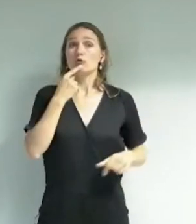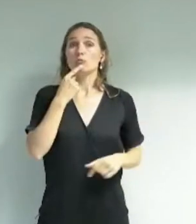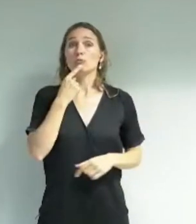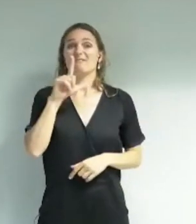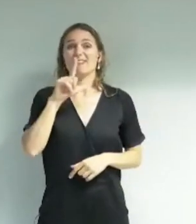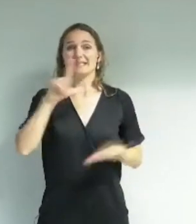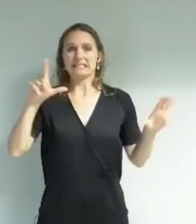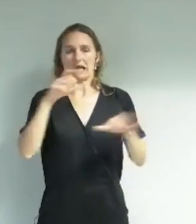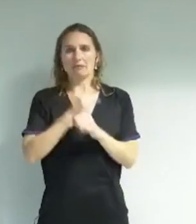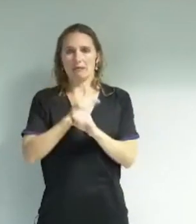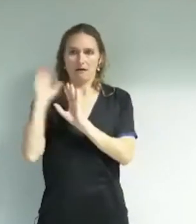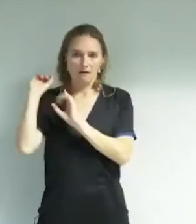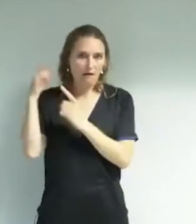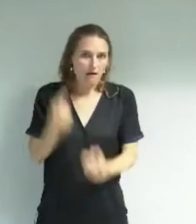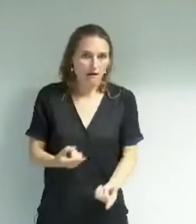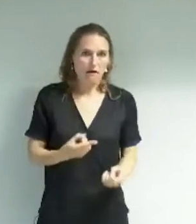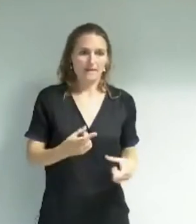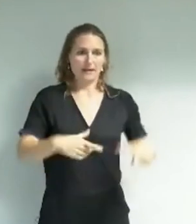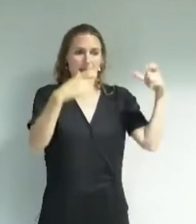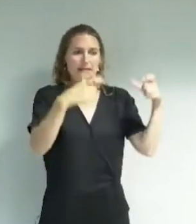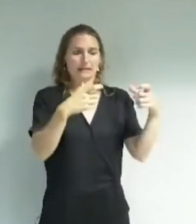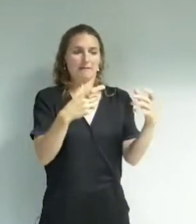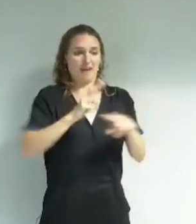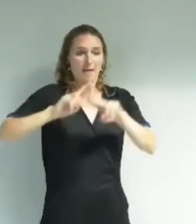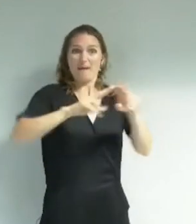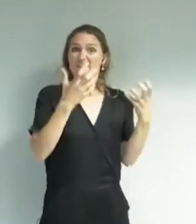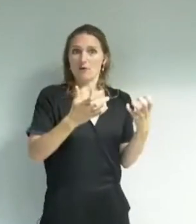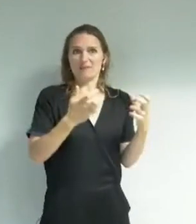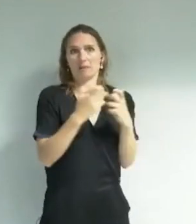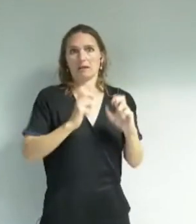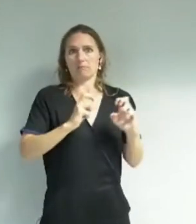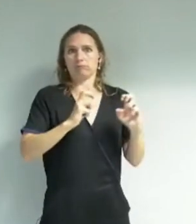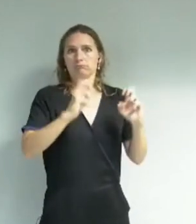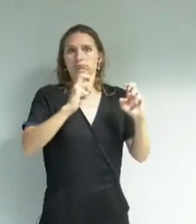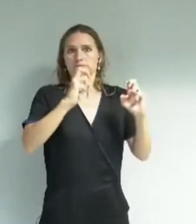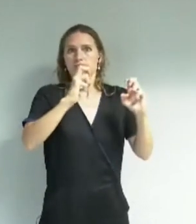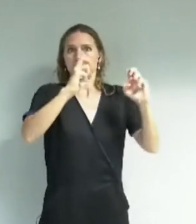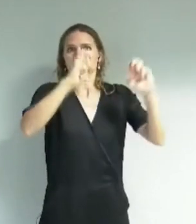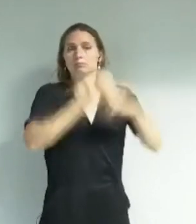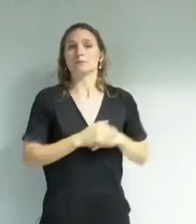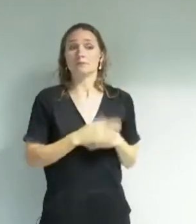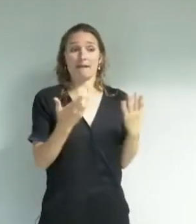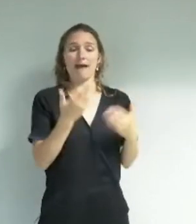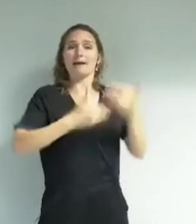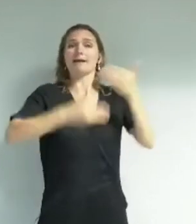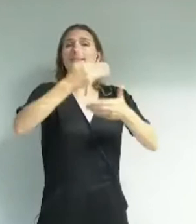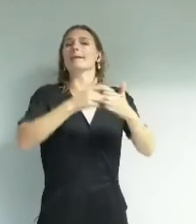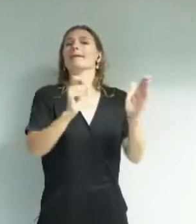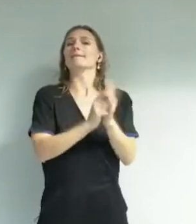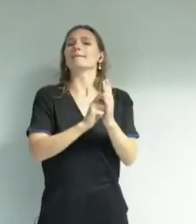renchérit le coût de son sauvetage. Il est une tour pérée en sursis. Achevé en 1872,